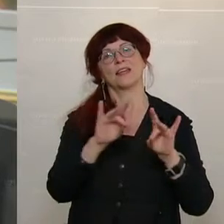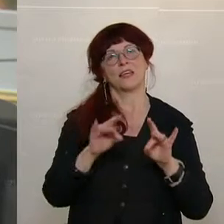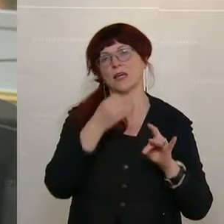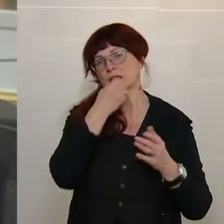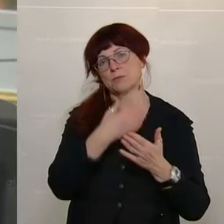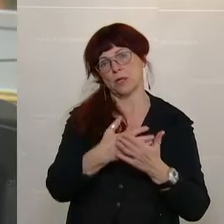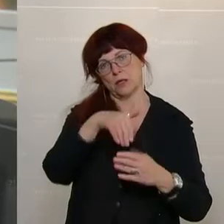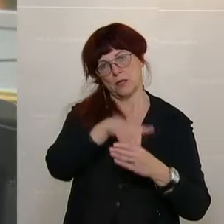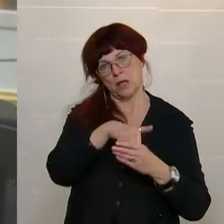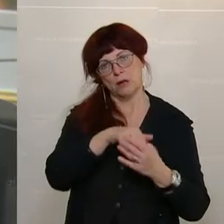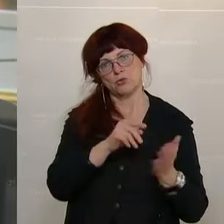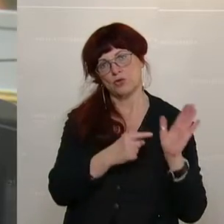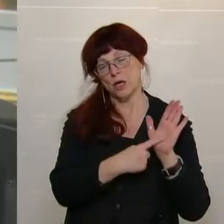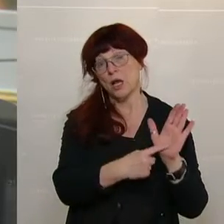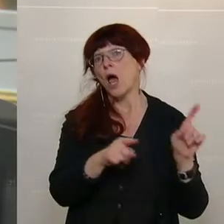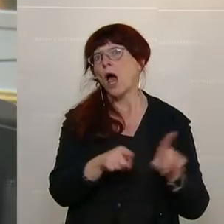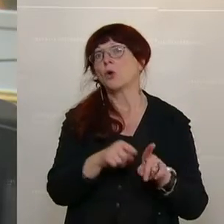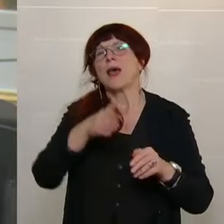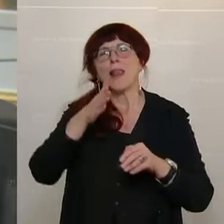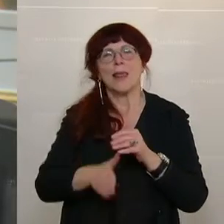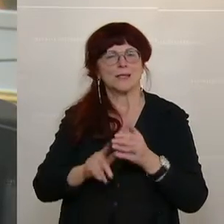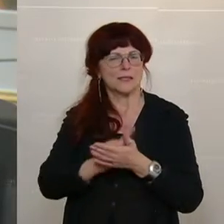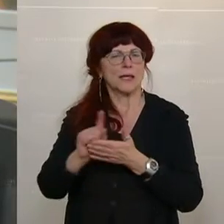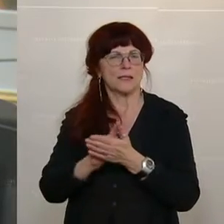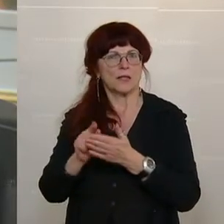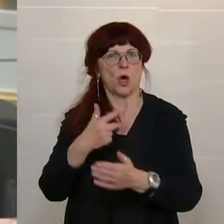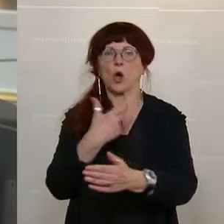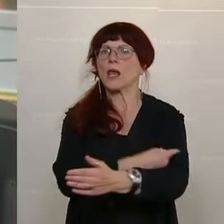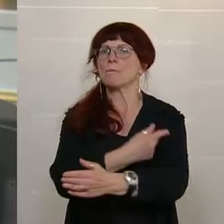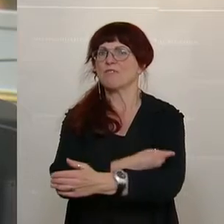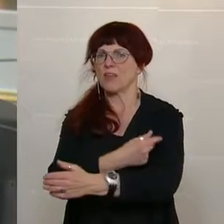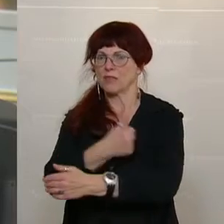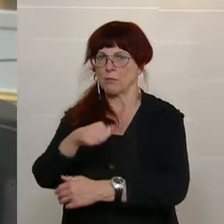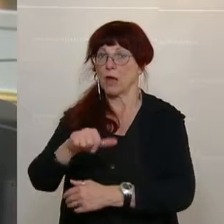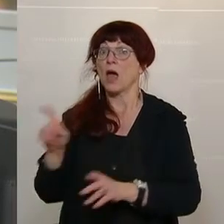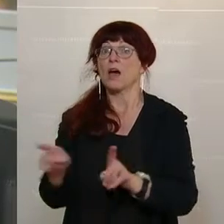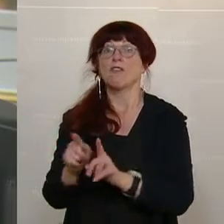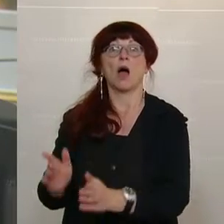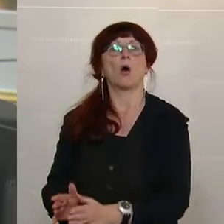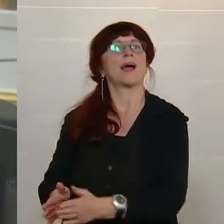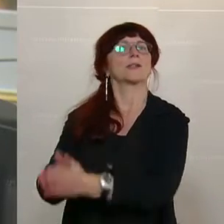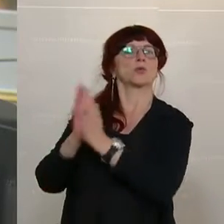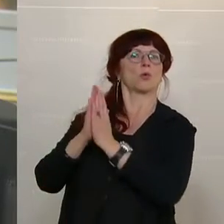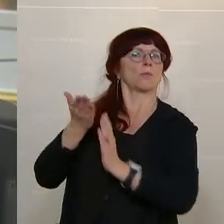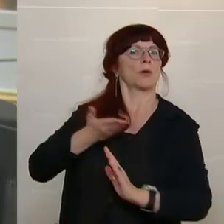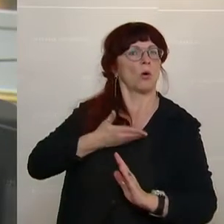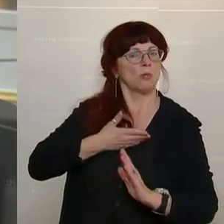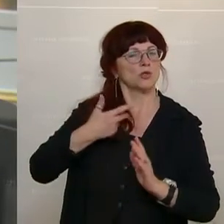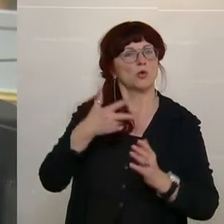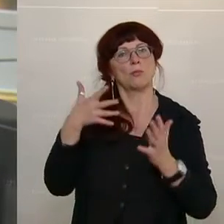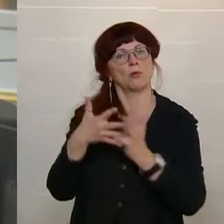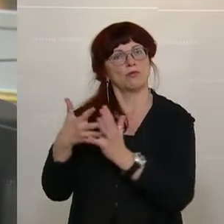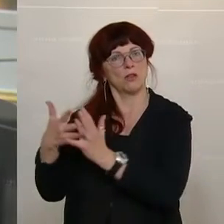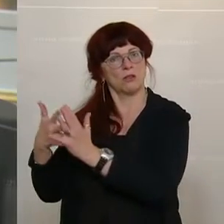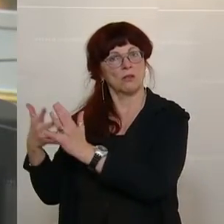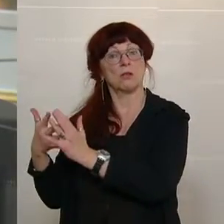und Monaten ist eben auch das Impfen in den Fokus gerichtet und nun haben wir auch ein Prüfungsersuchen erhalten dazu, dass wir zum ehestmöglichen